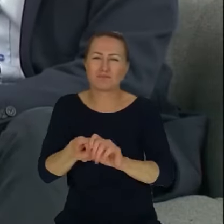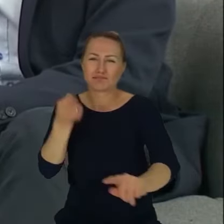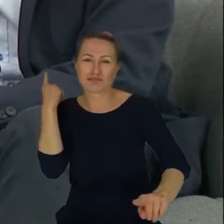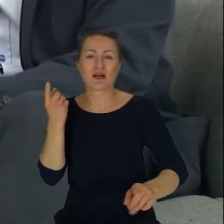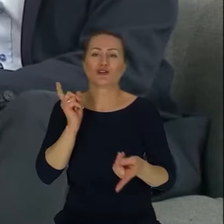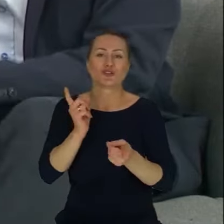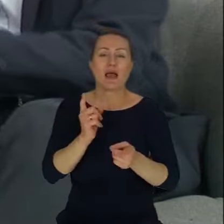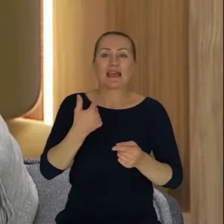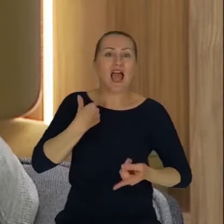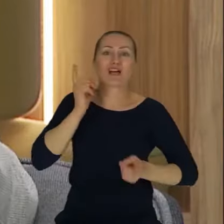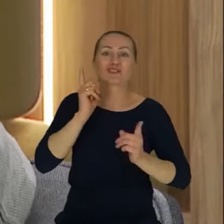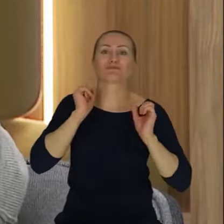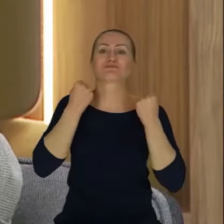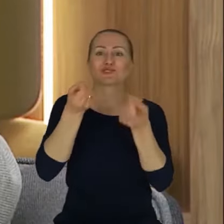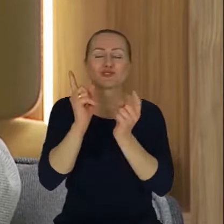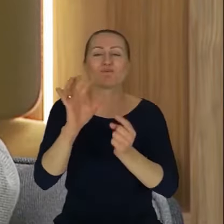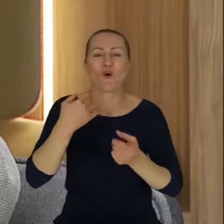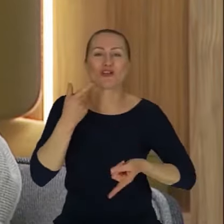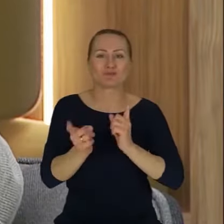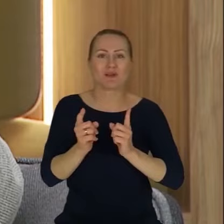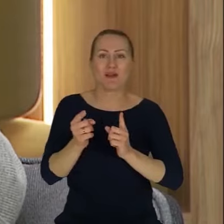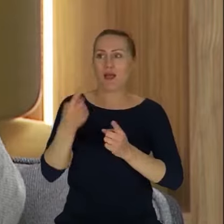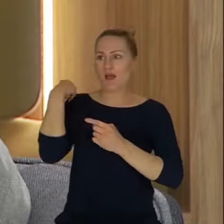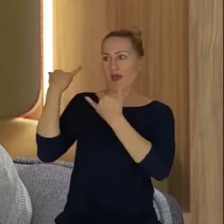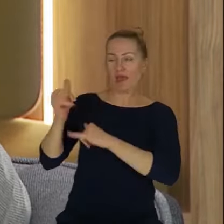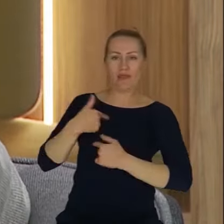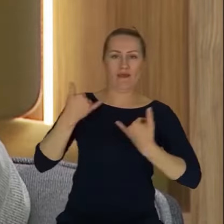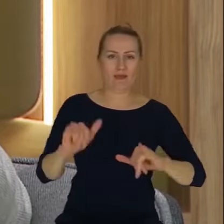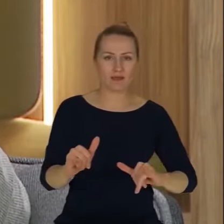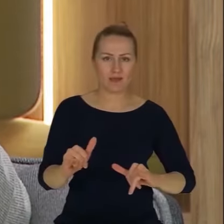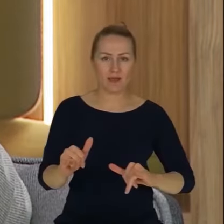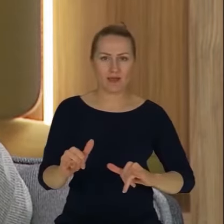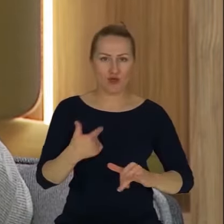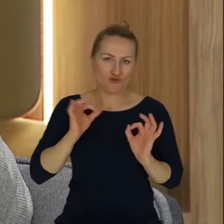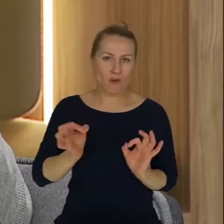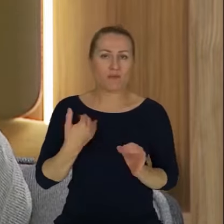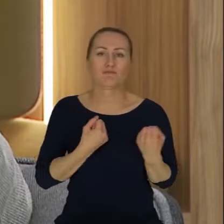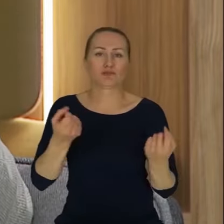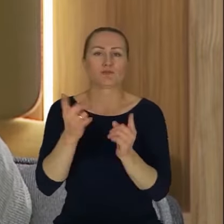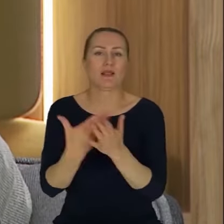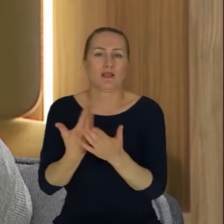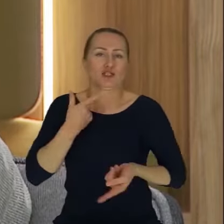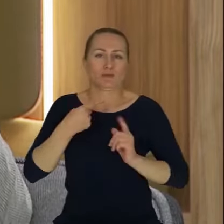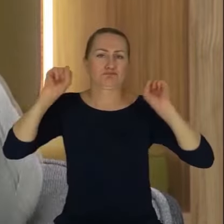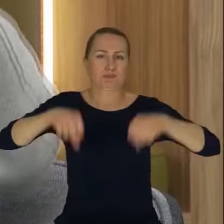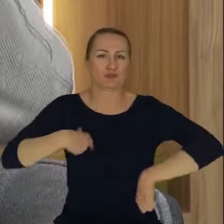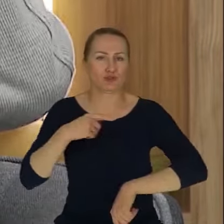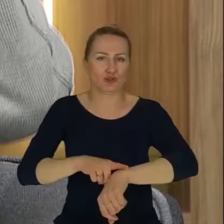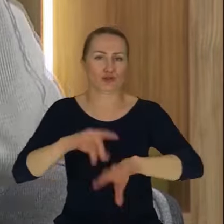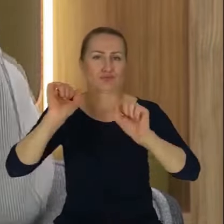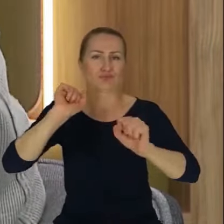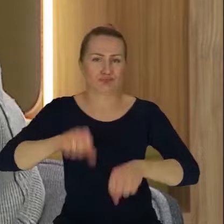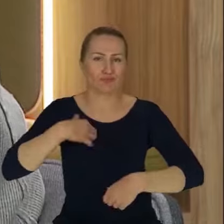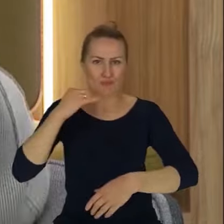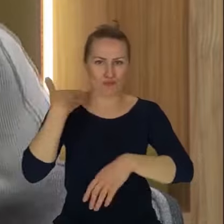śpieszyłem. I to jest ta różnica. To jest podstawowy błąd atribucji, psychologii. I gdybyśmy my widzieli, jak działają, jak jesteśmy